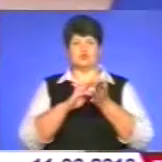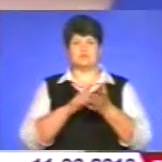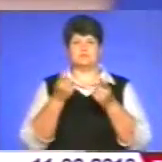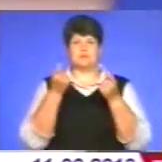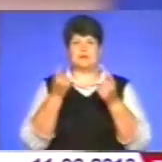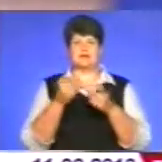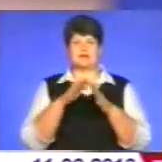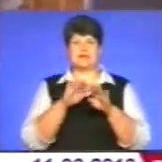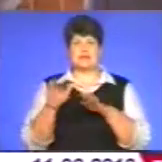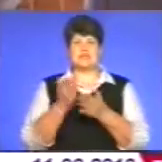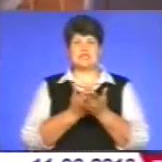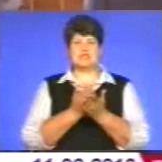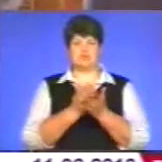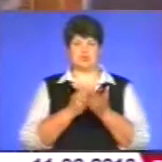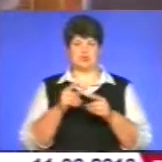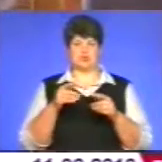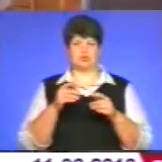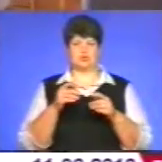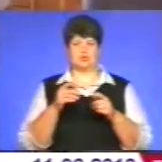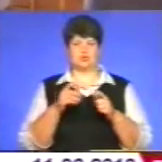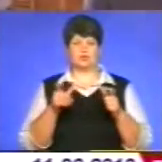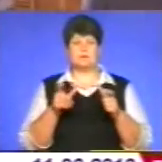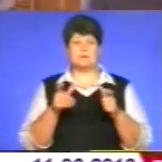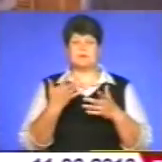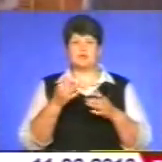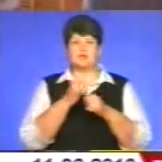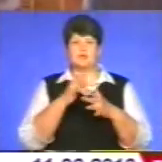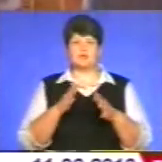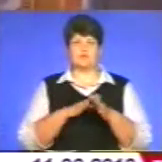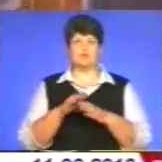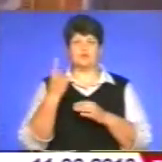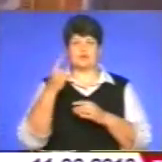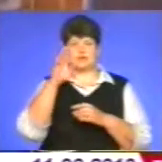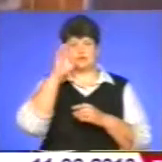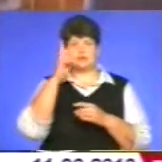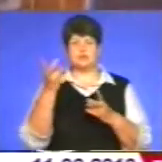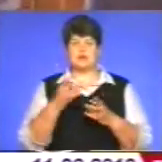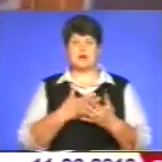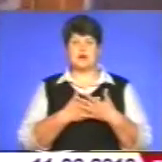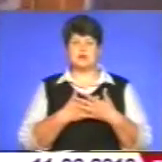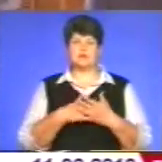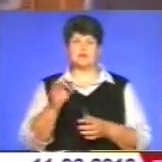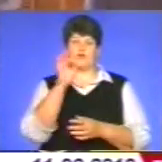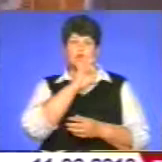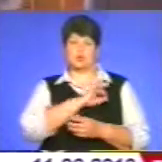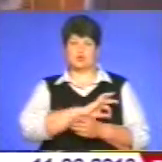інфраструктури. Вирішення цієї проблеми не під силу одній державі. Тут слід активніше використовувати